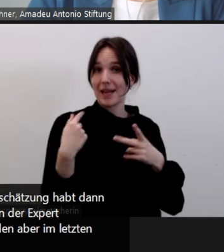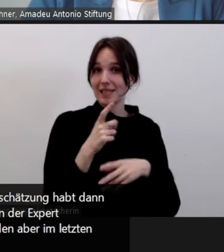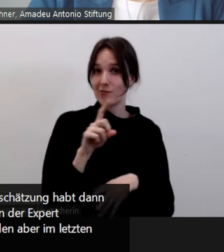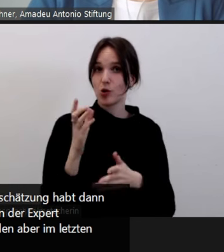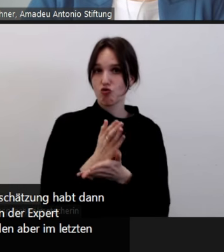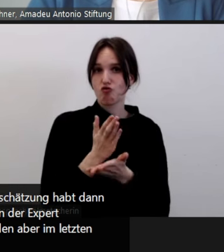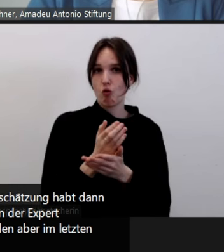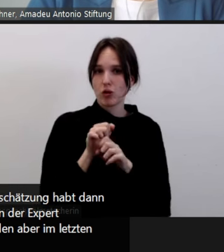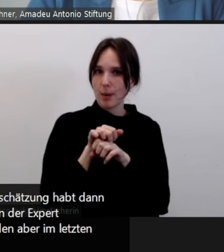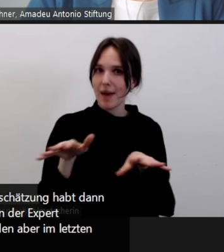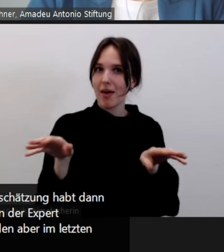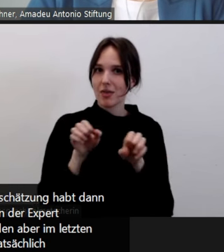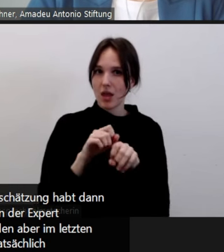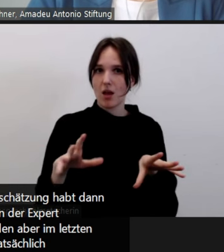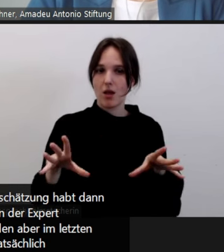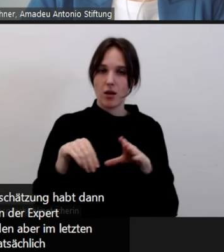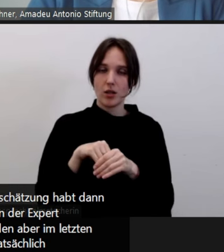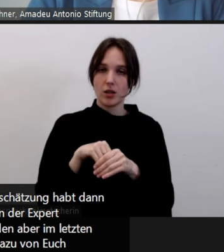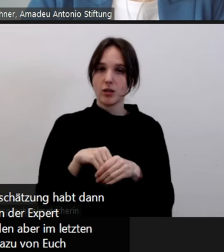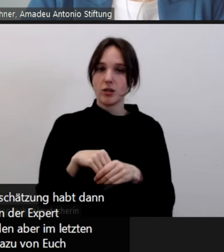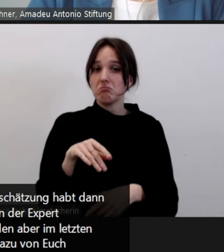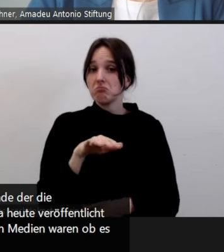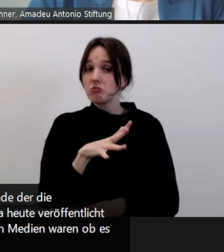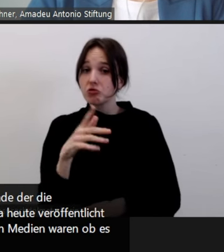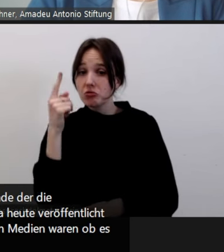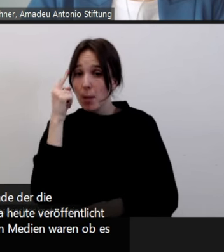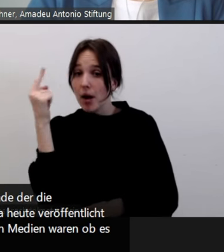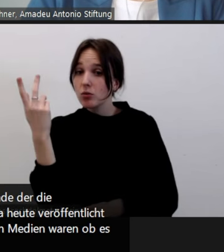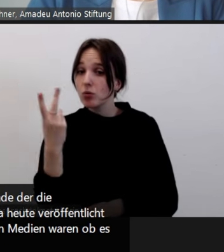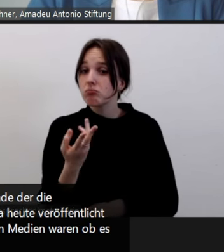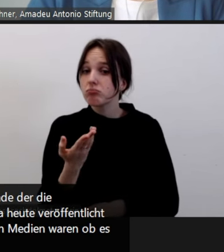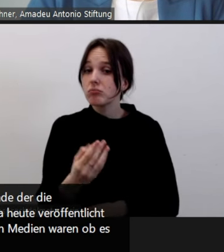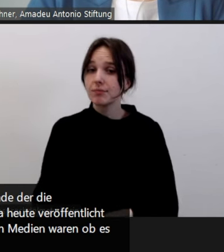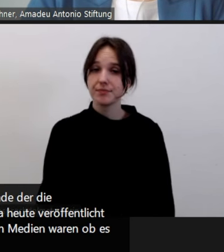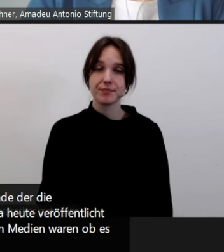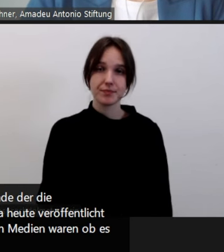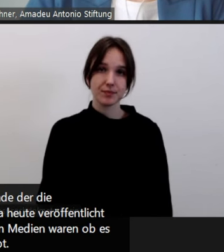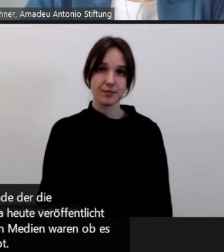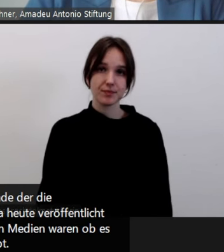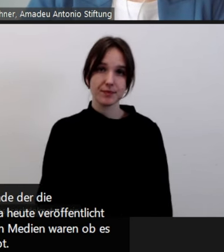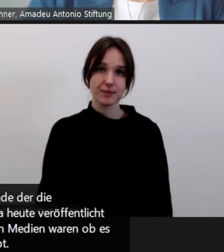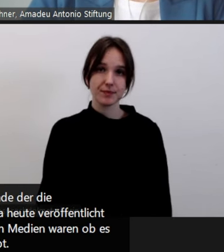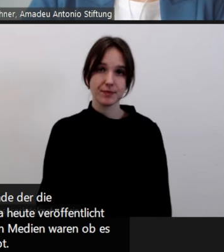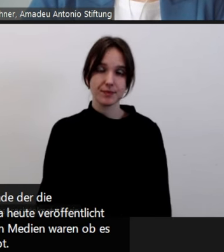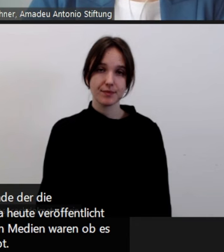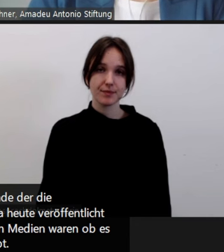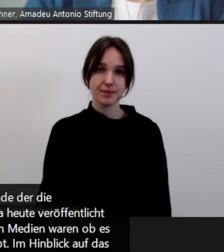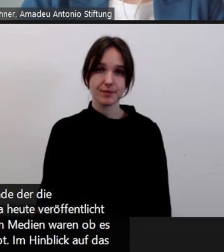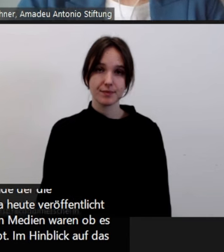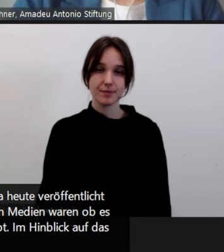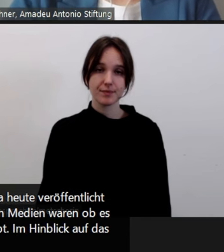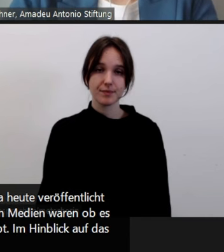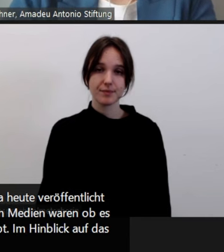Medien waren, ob es dazu von euch auch mögliche Einschätzungen gibt im Hinblick auf das Thema.